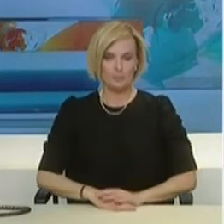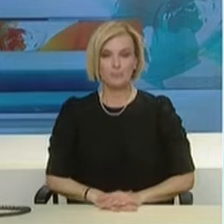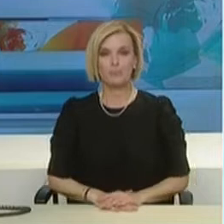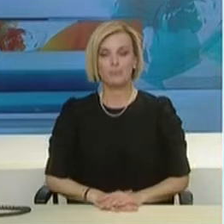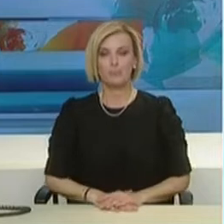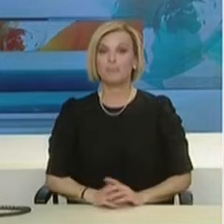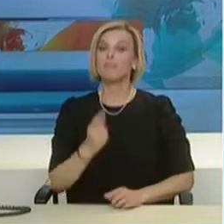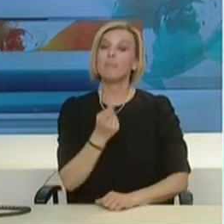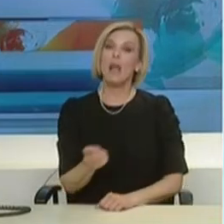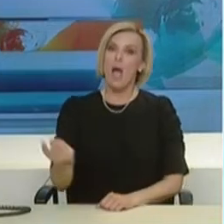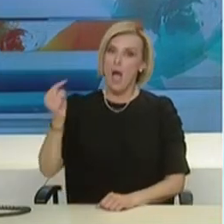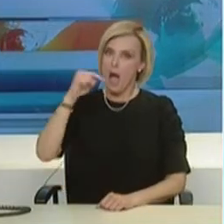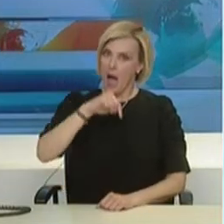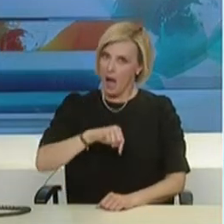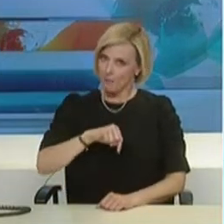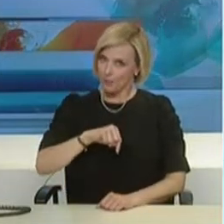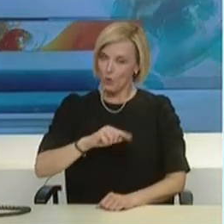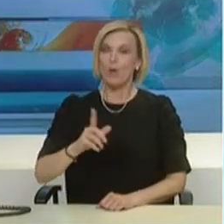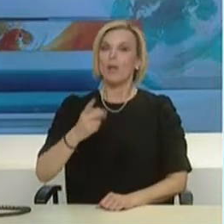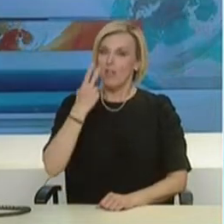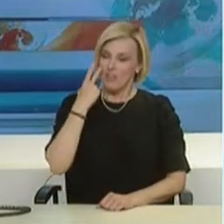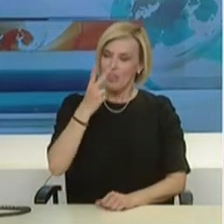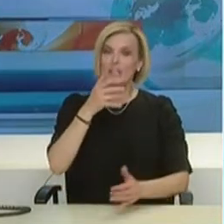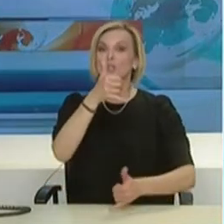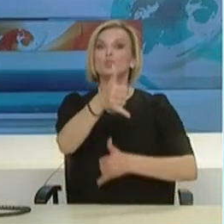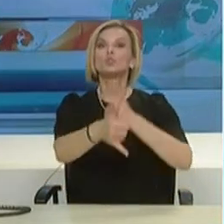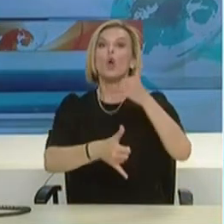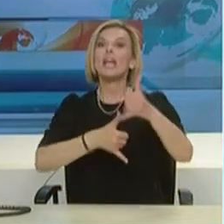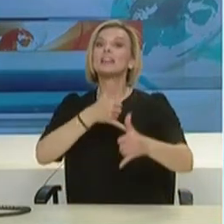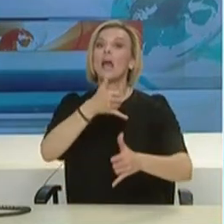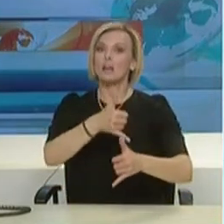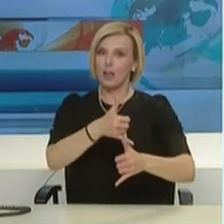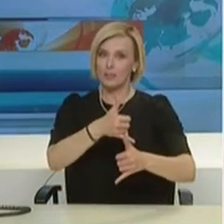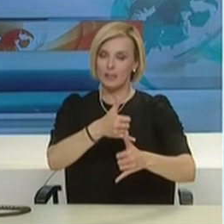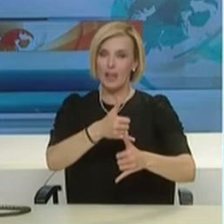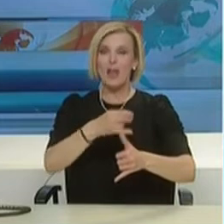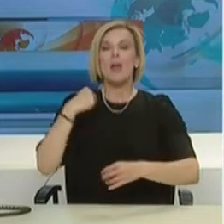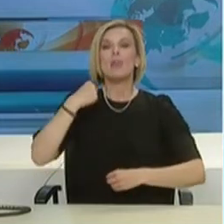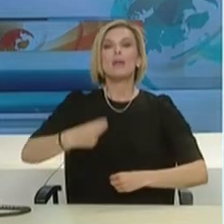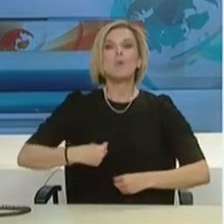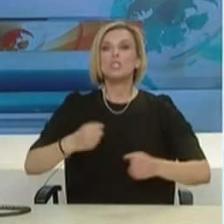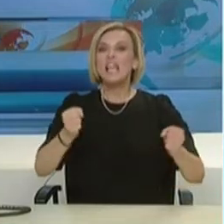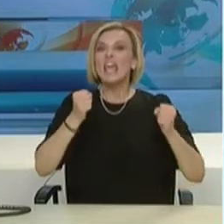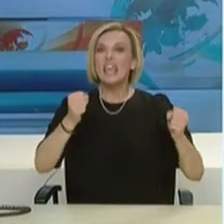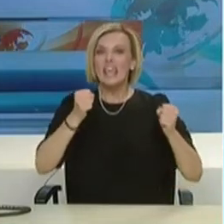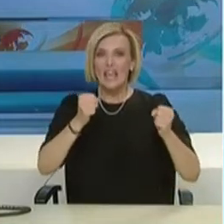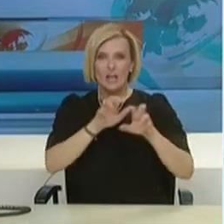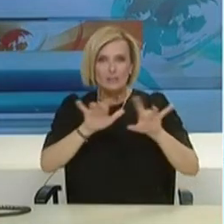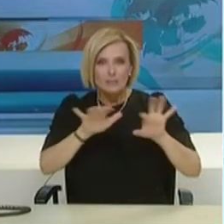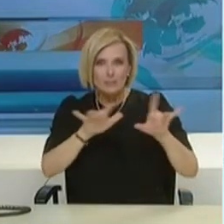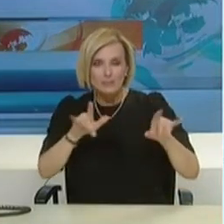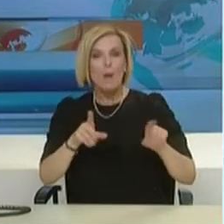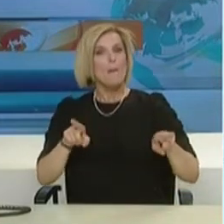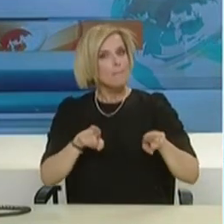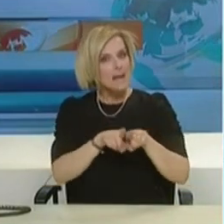Από αύριο θα αναρτάτε στο δικτυακό τόπο του Εθνικού Οργανισμού Δημόσιας Υγείας καθημερινά, μαζί με την δική μας